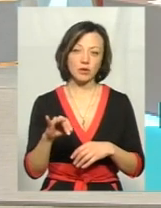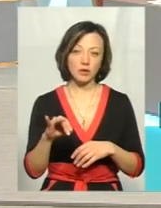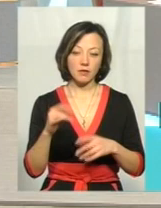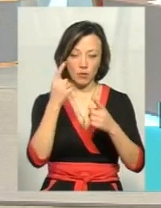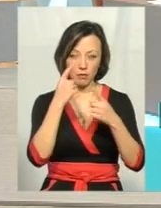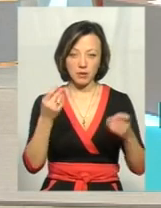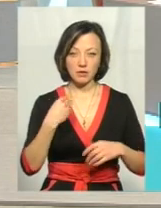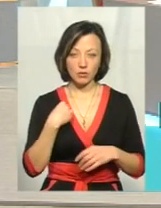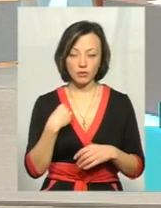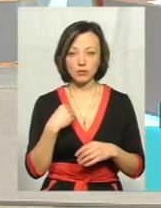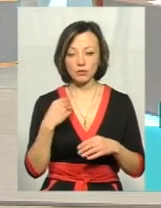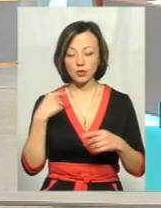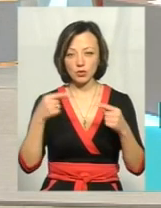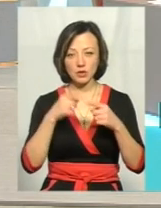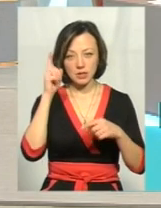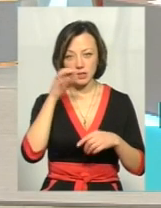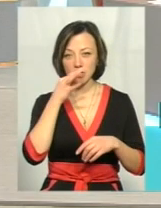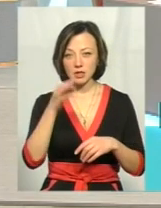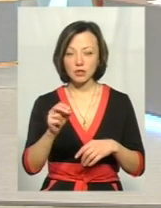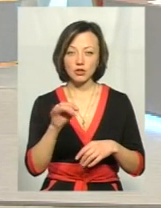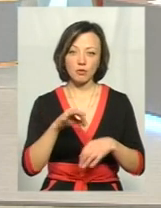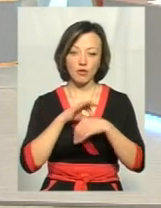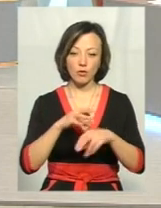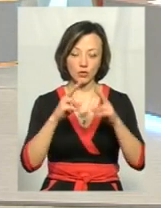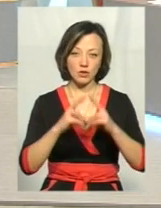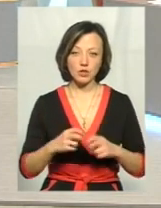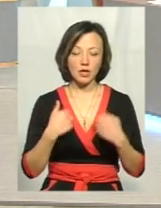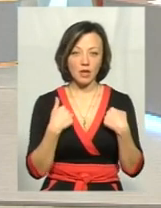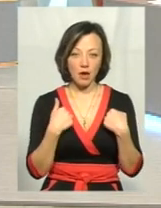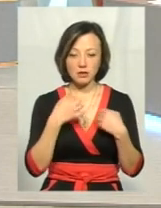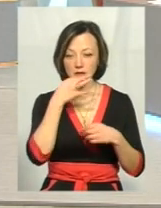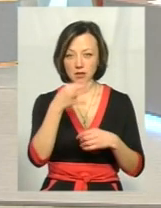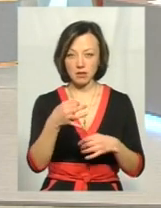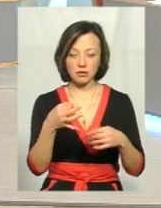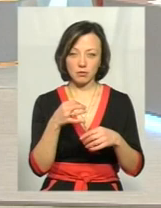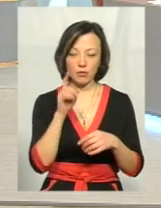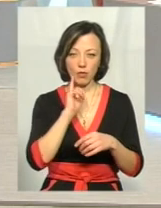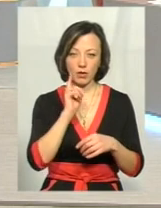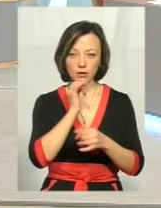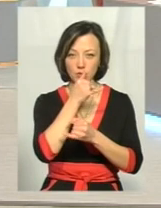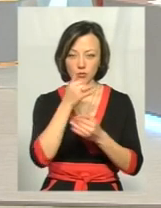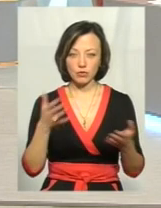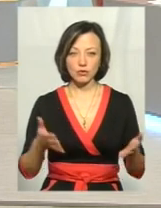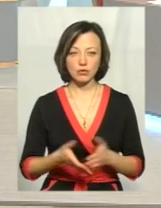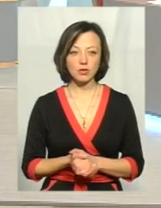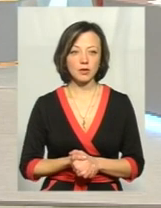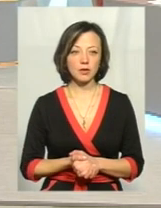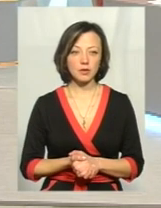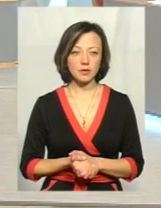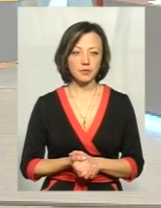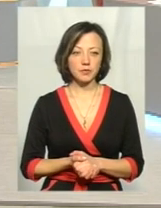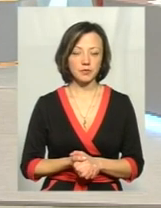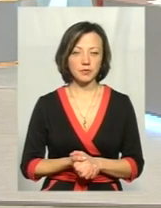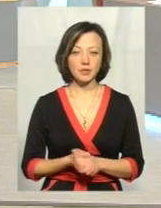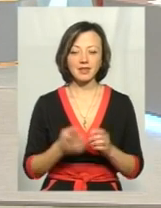інформацію теж дадуть. І вони самі можуть сказати, чи вони проводили ці дослідження. Я поки не знаю, чи вони проводять дослідження води із